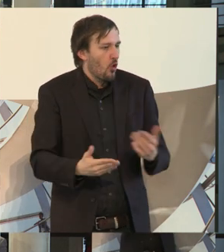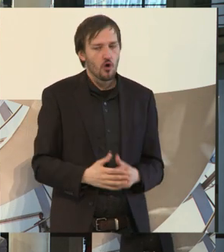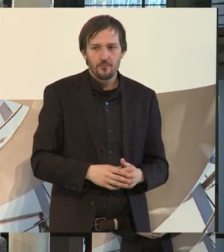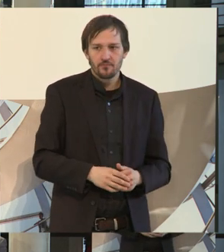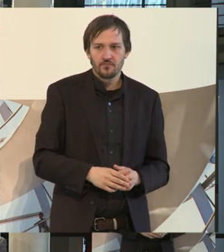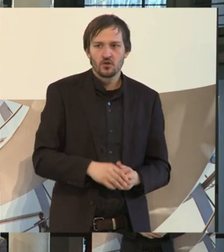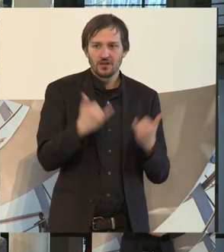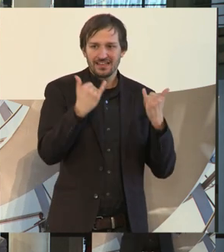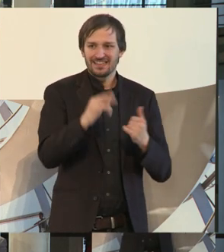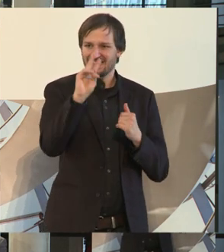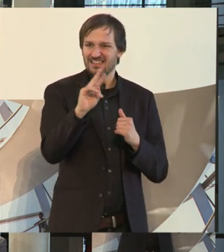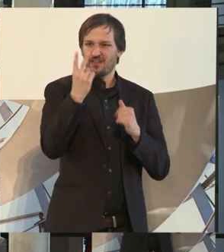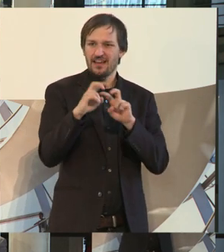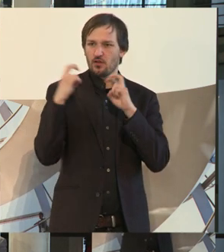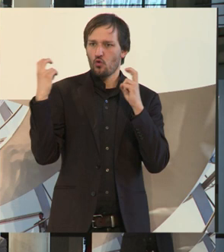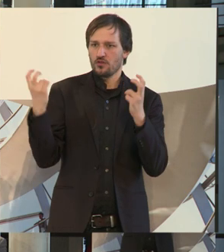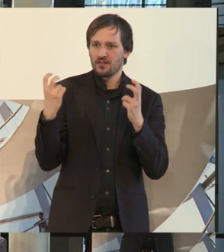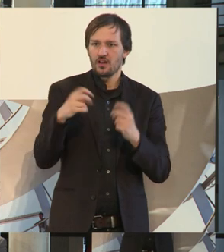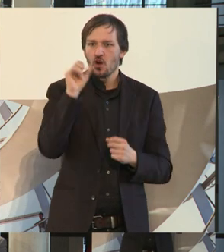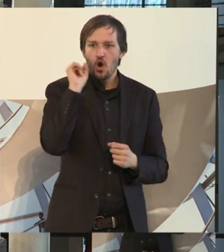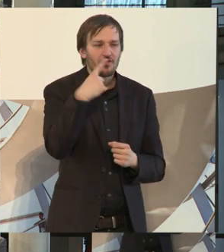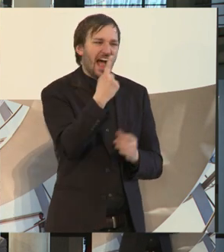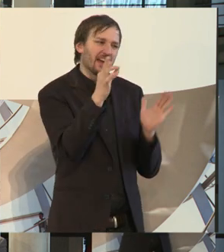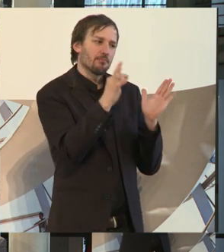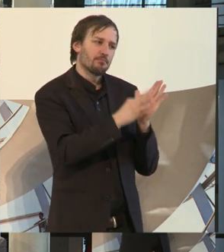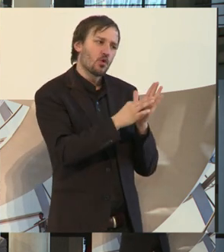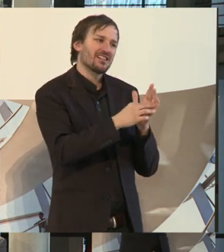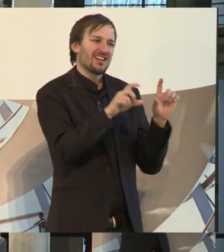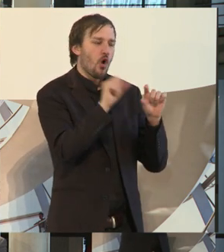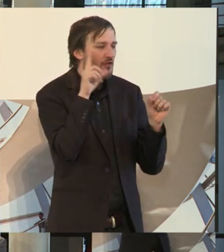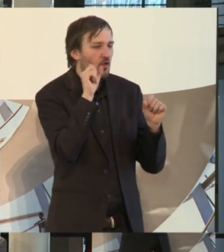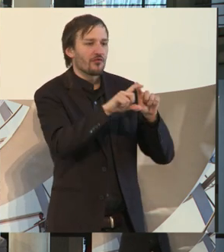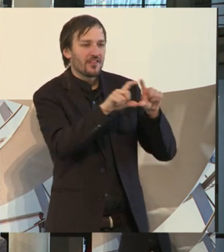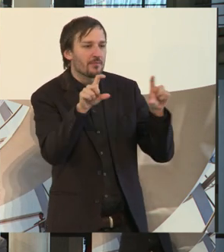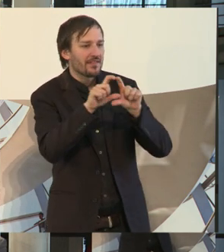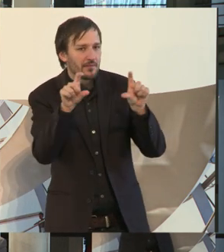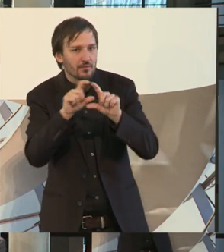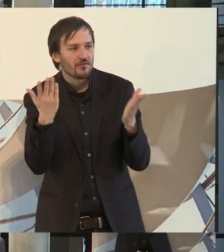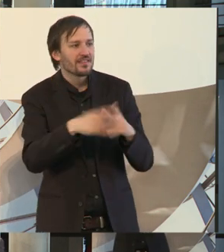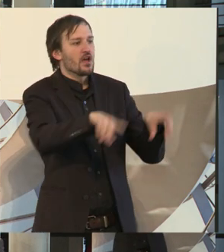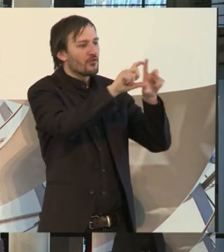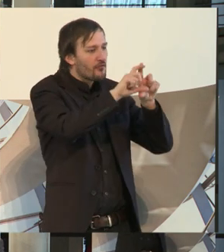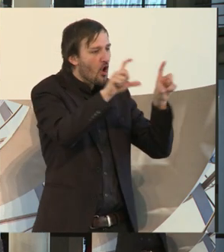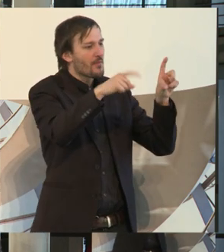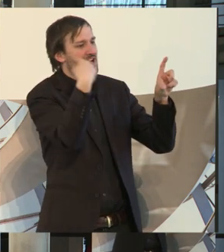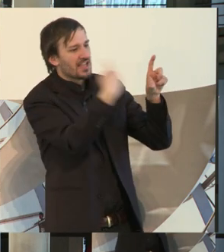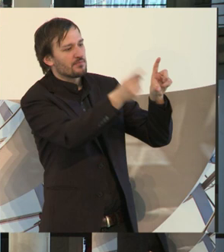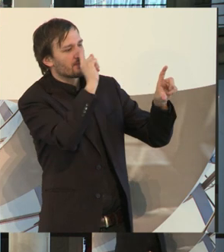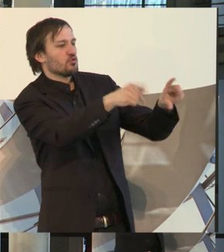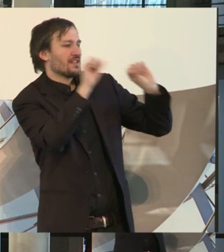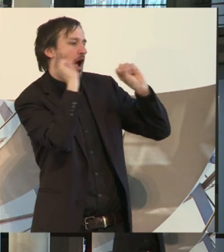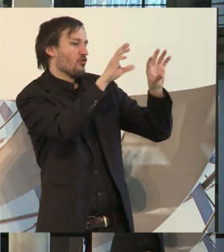dass hier jetzt in der zweiten Runde mehrfach ein ganz, ganz wichtiger Punkt angesprochen wurde, nämlich, dass die Unternehmen aufgeklärt werden müssen darüber,